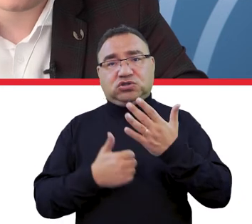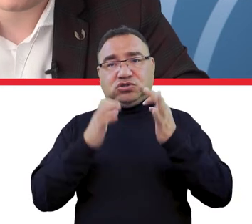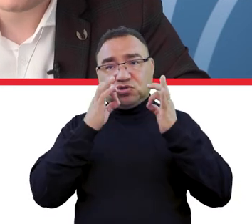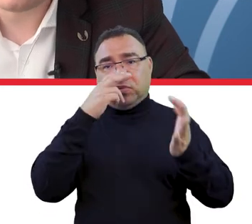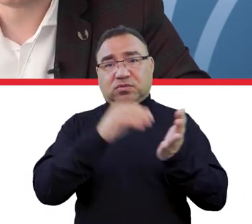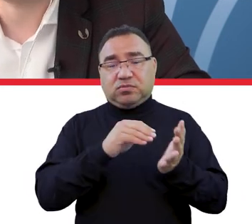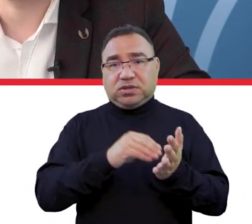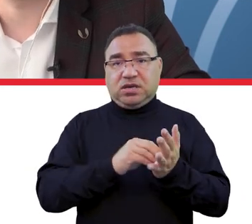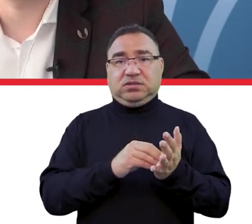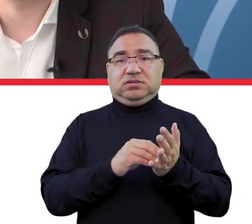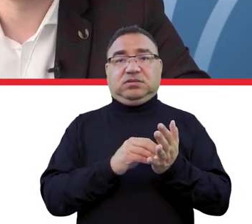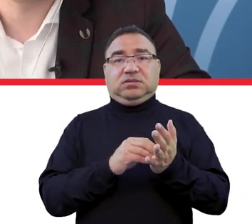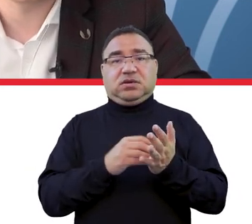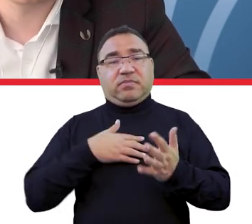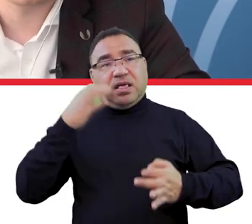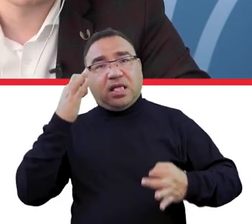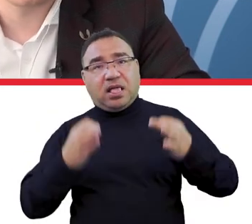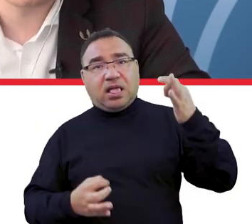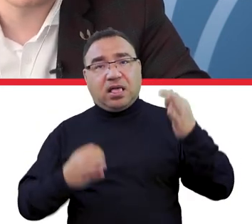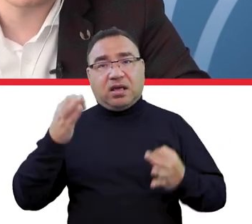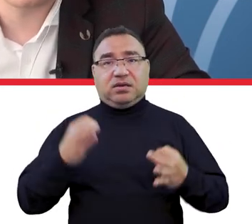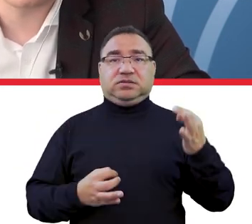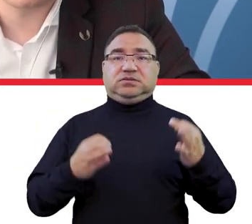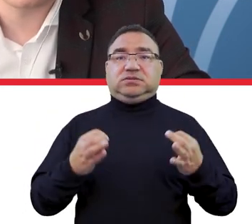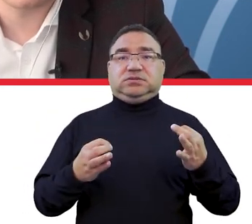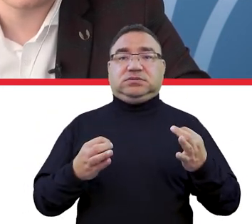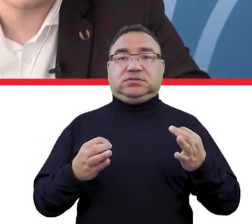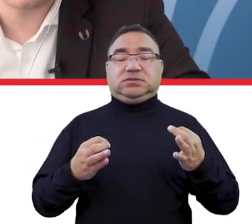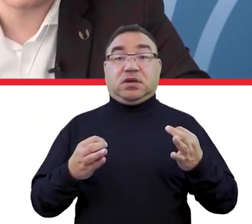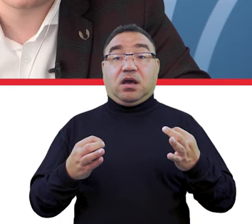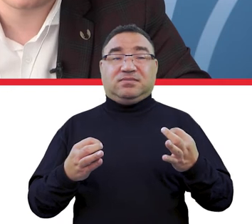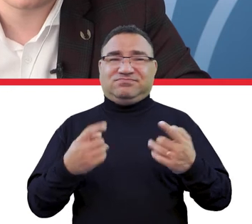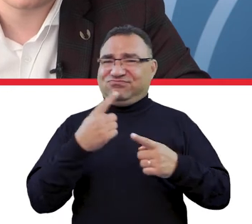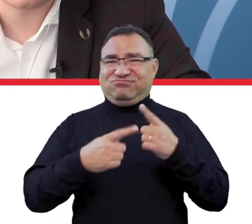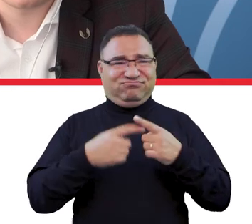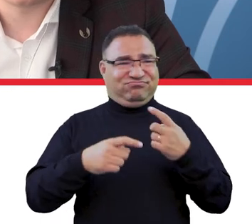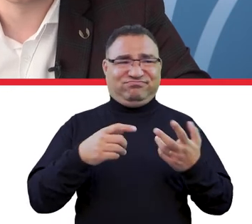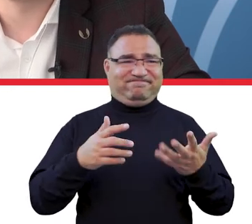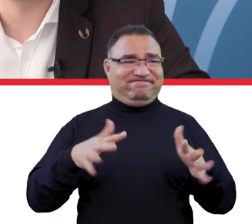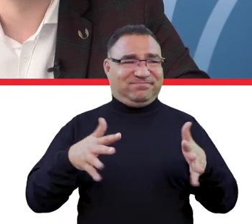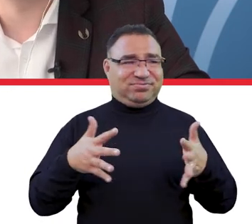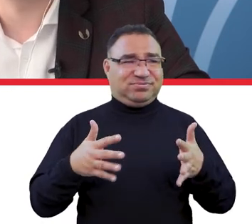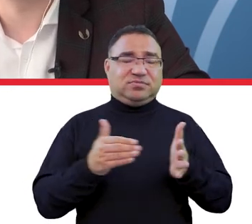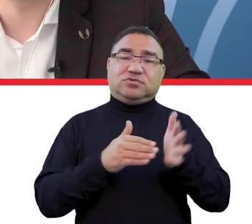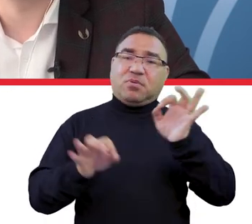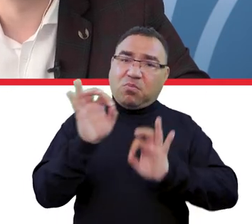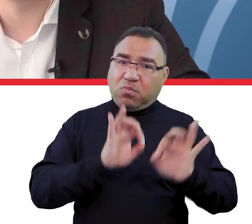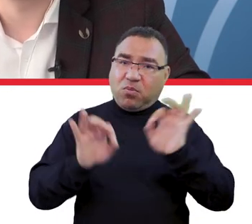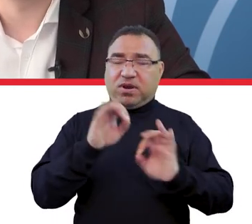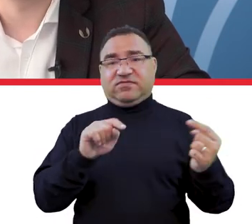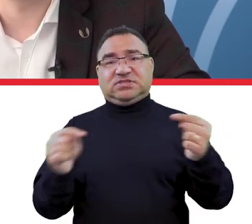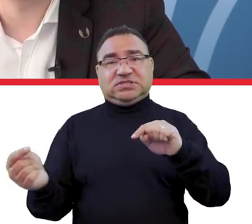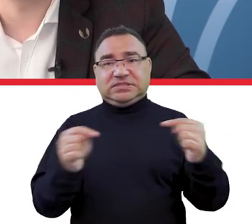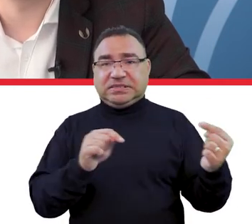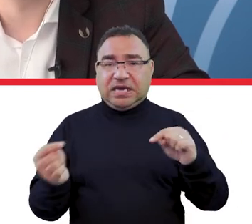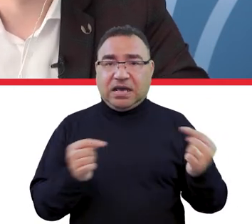dobrych praktyk, jeżeli samemu ma się wątpliwości, no a tam, gdzie jest nieracjonalne, to trzeba to poprawiać w takim dialogu